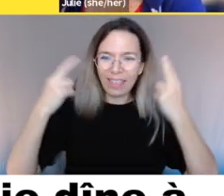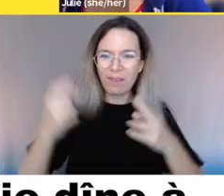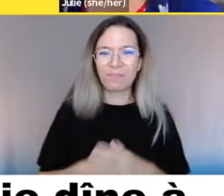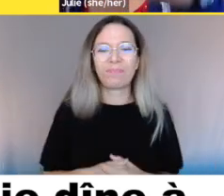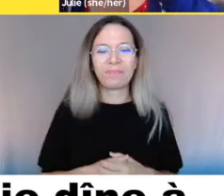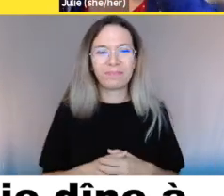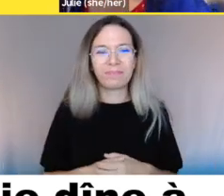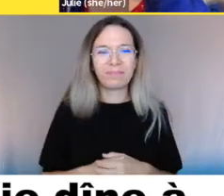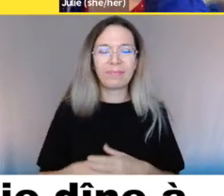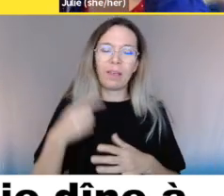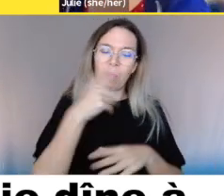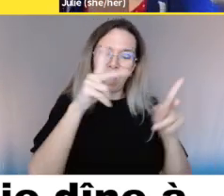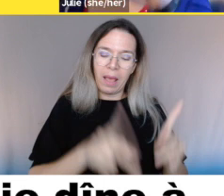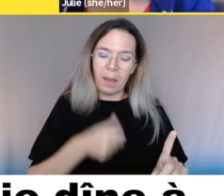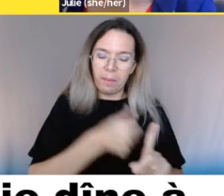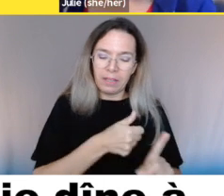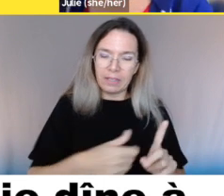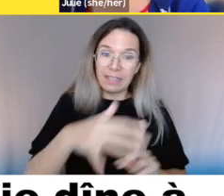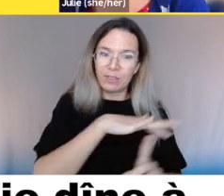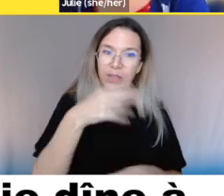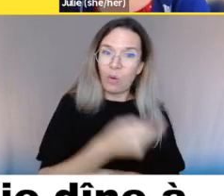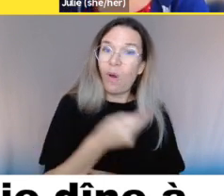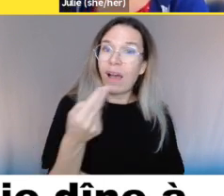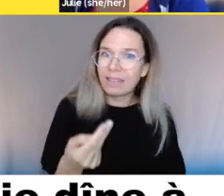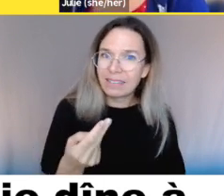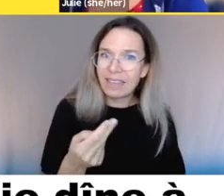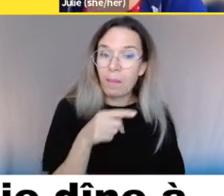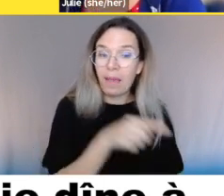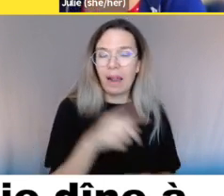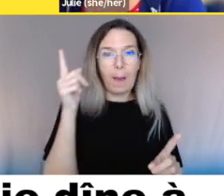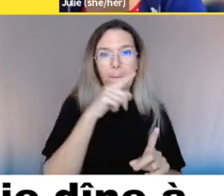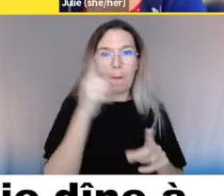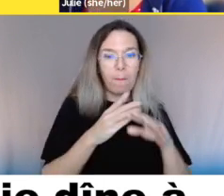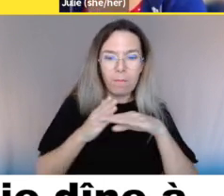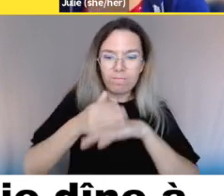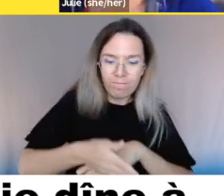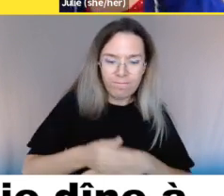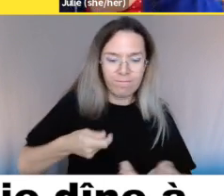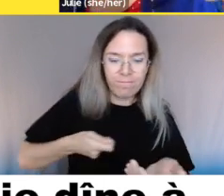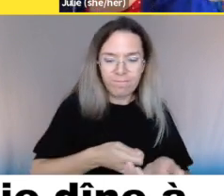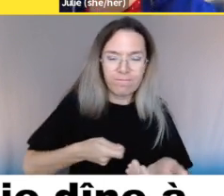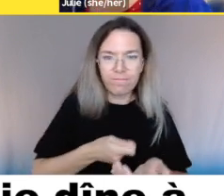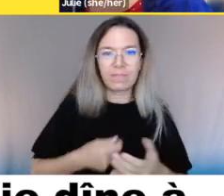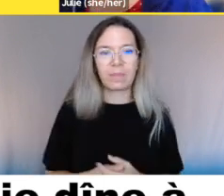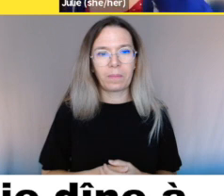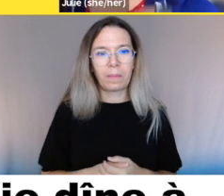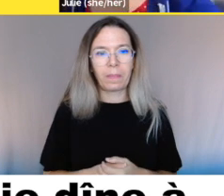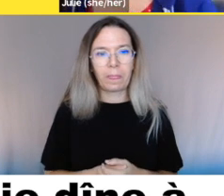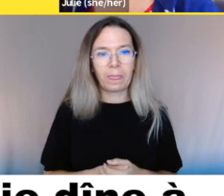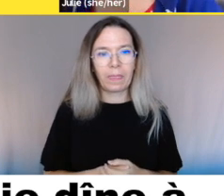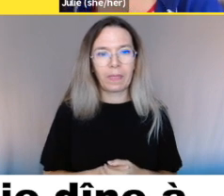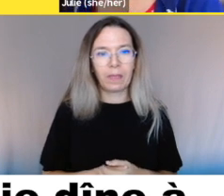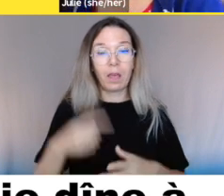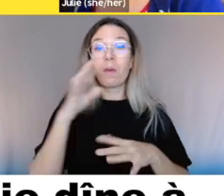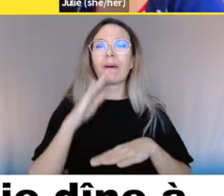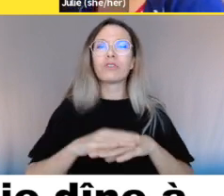le lien dans les documents que vous allez recevoir. Et donc, une des sections du jugement, il